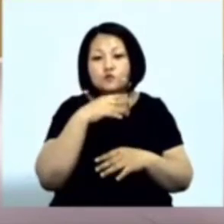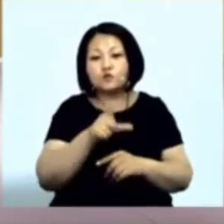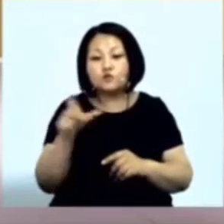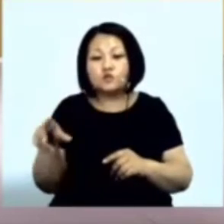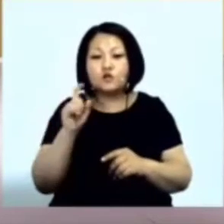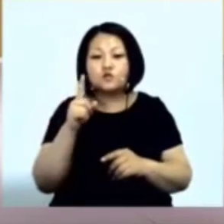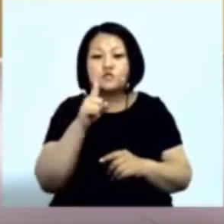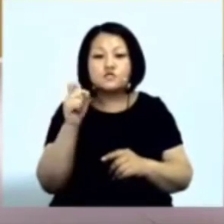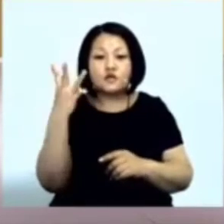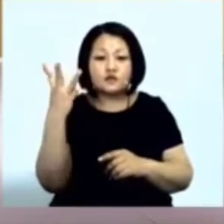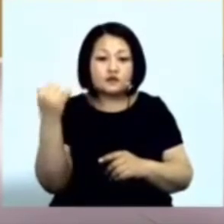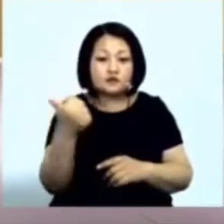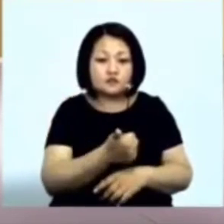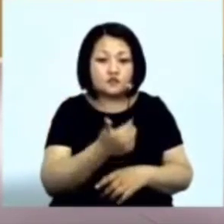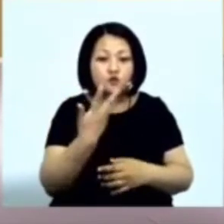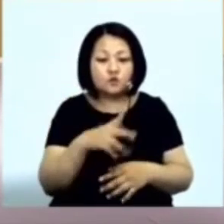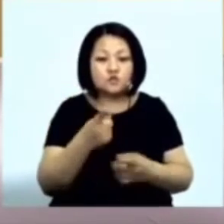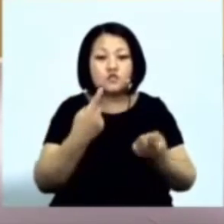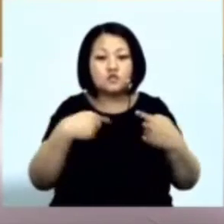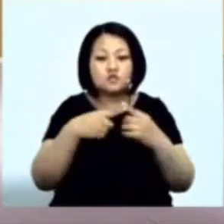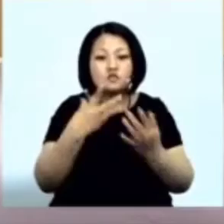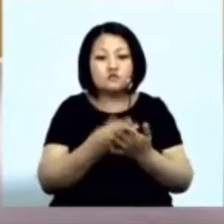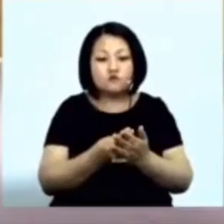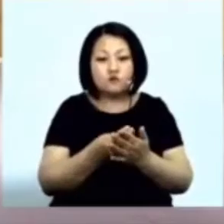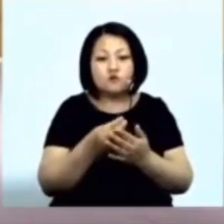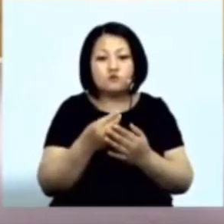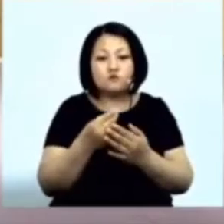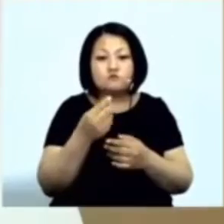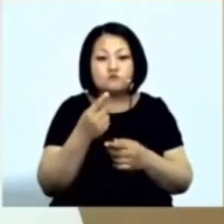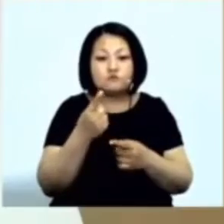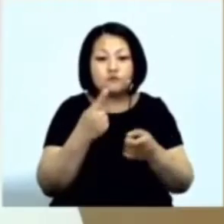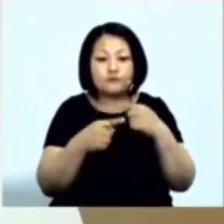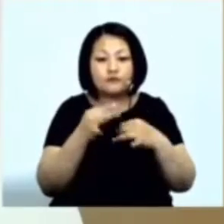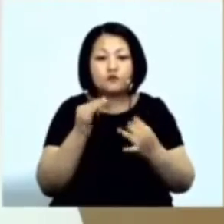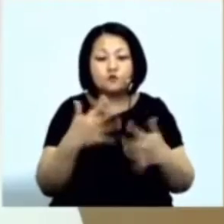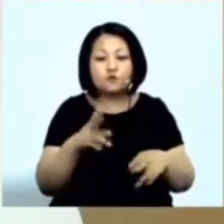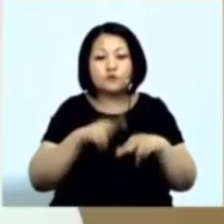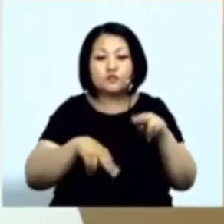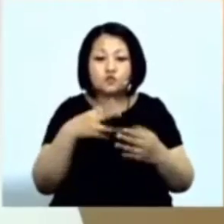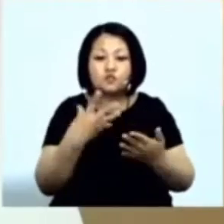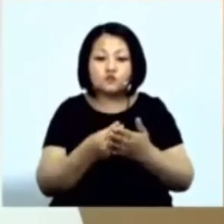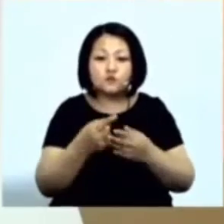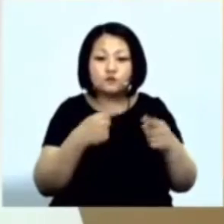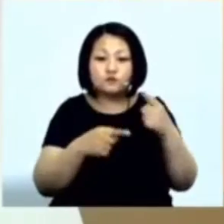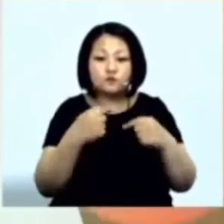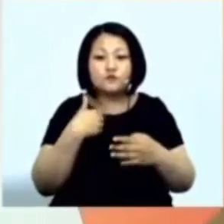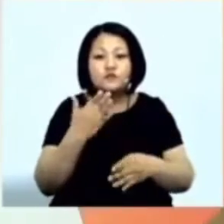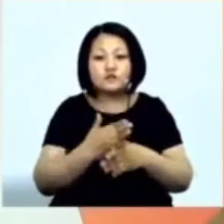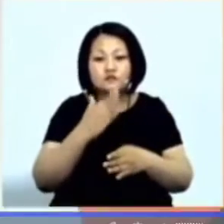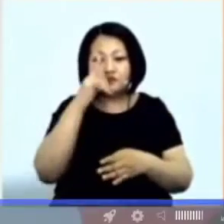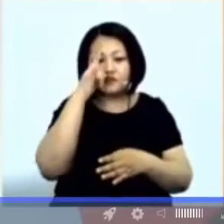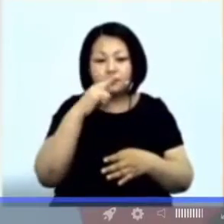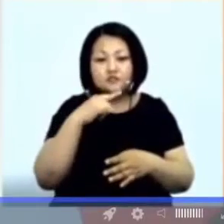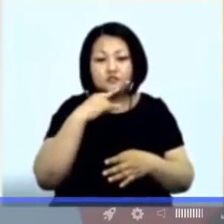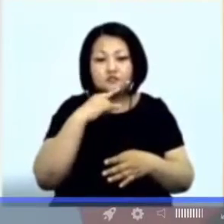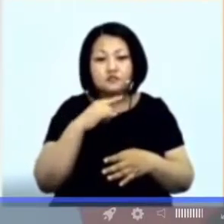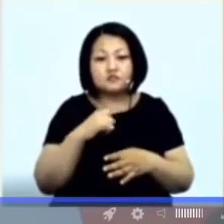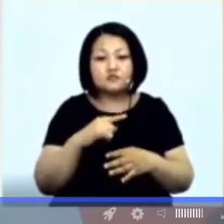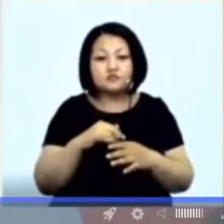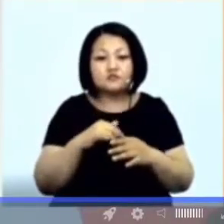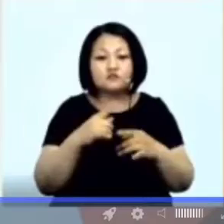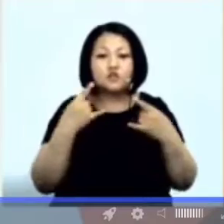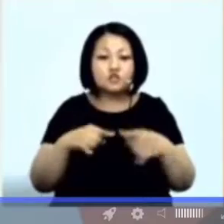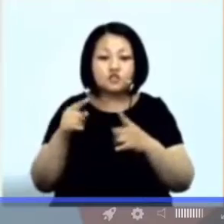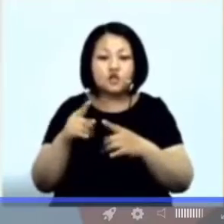недели Уже организовали Свой бизнес Уже И самое интересное Ребят У меня есть в Казахстане Нарождающаяся структура Я знаю